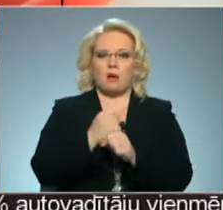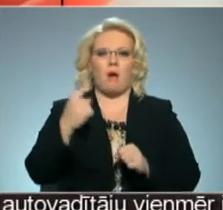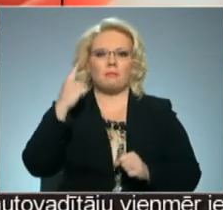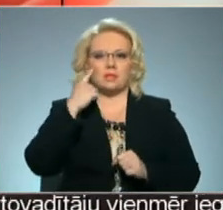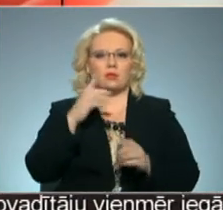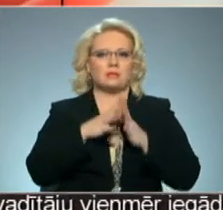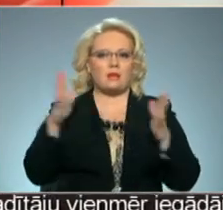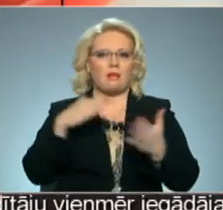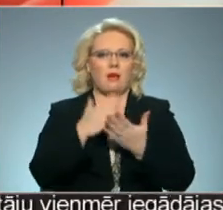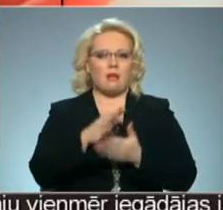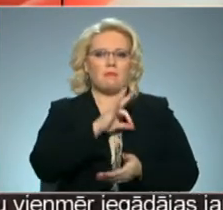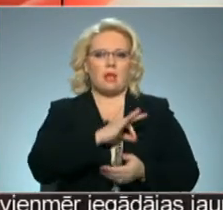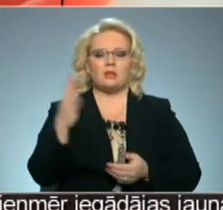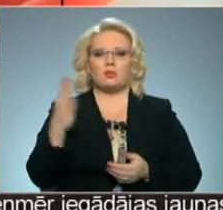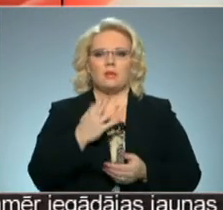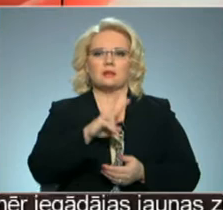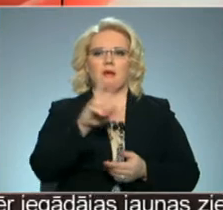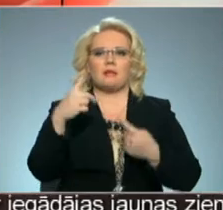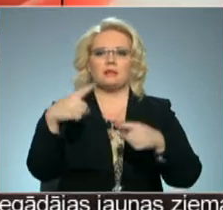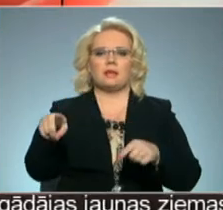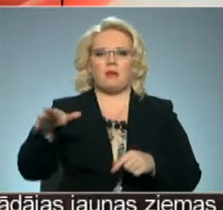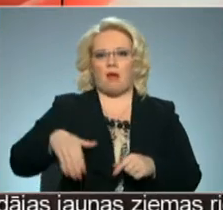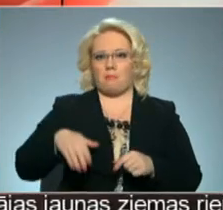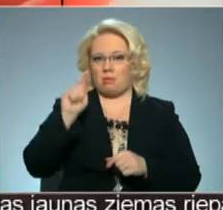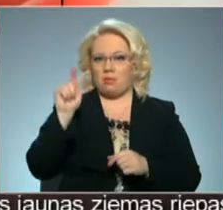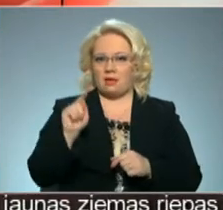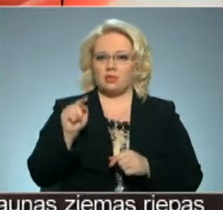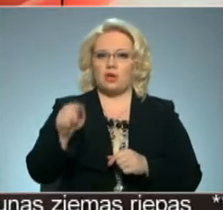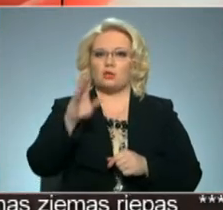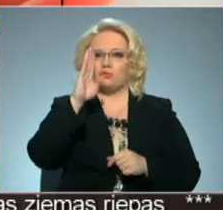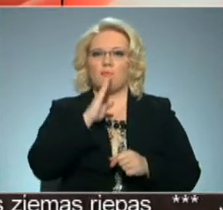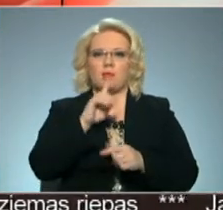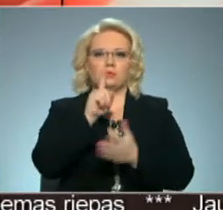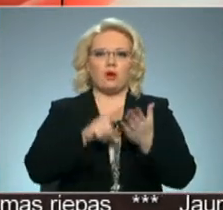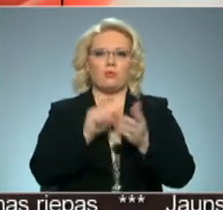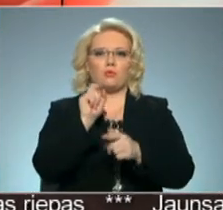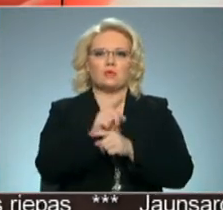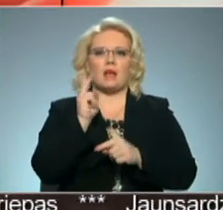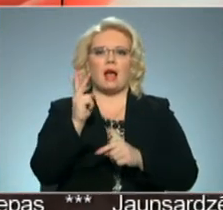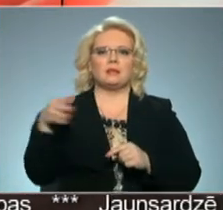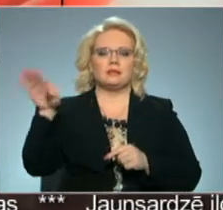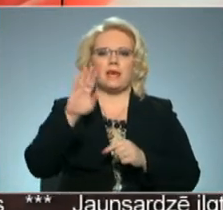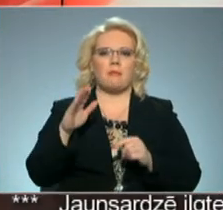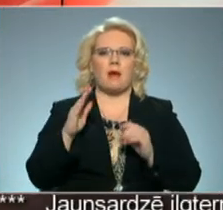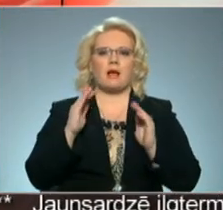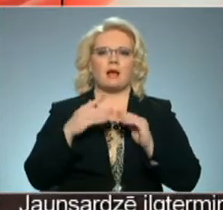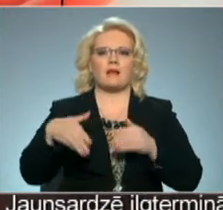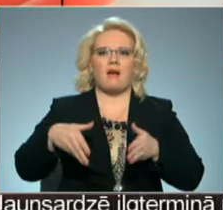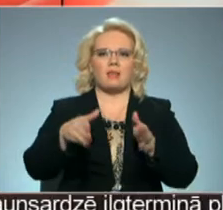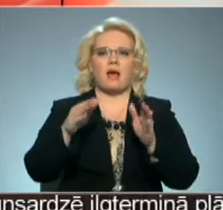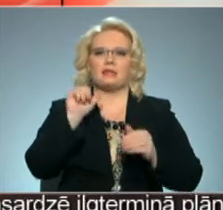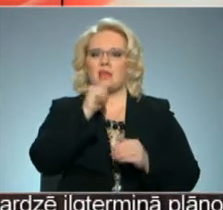apzinoties, ka lielākā daļa peļņas nonāks kāda cita kabatās? Šādas nopietnas jautājums šodien uzdevu kalnciem kvartāla salduma tirdziņa